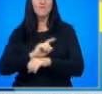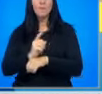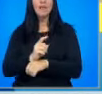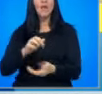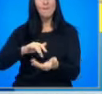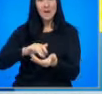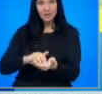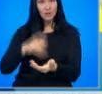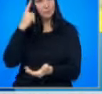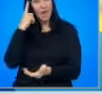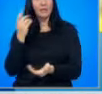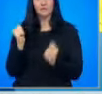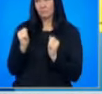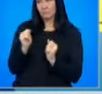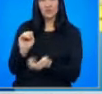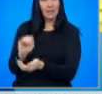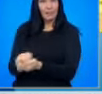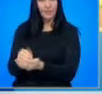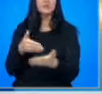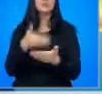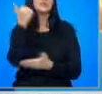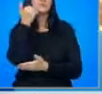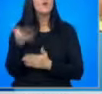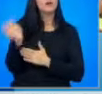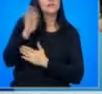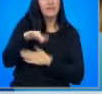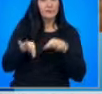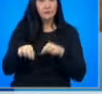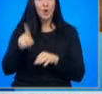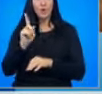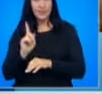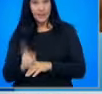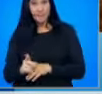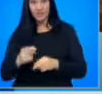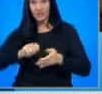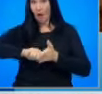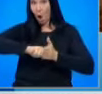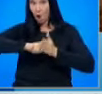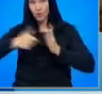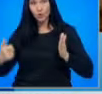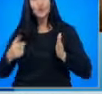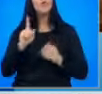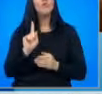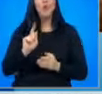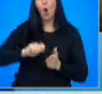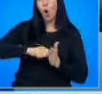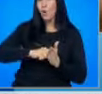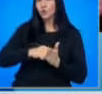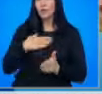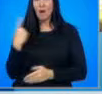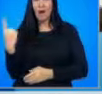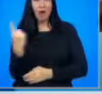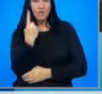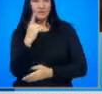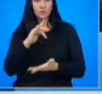знаете, се намират в склад и за да бъдат използвани на следващи избори, те трябва да бъдат отключени, но ключът държи само